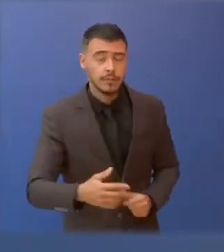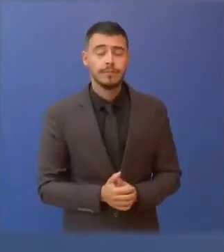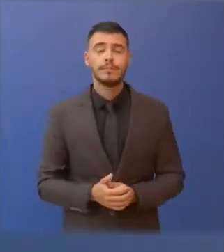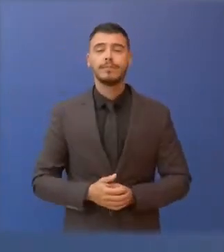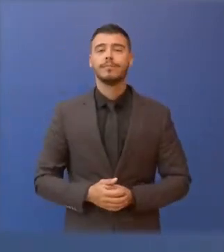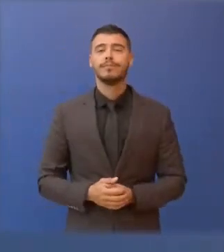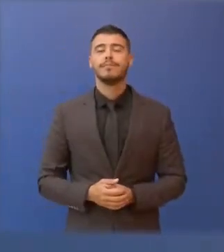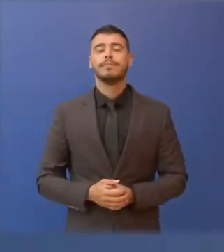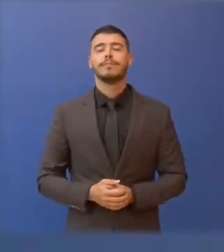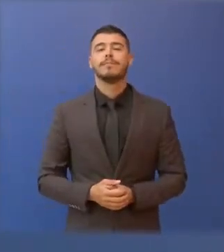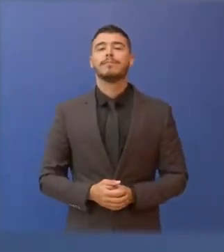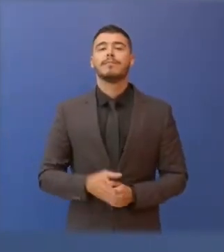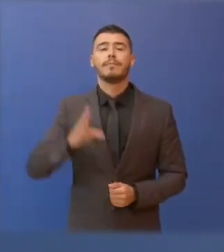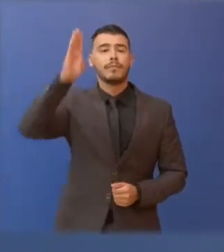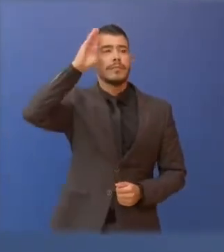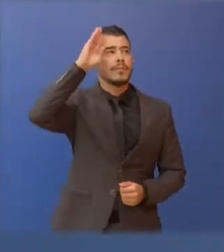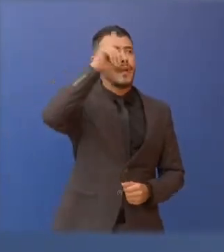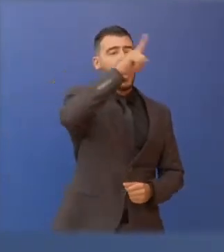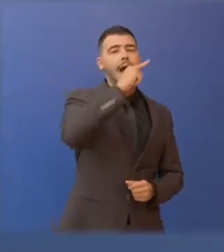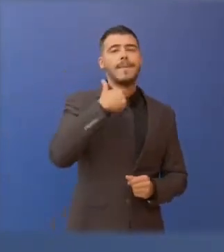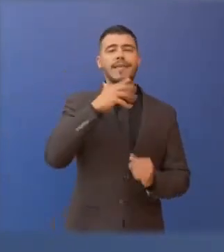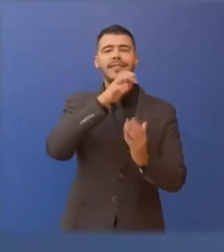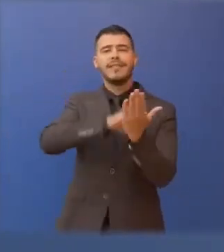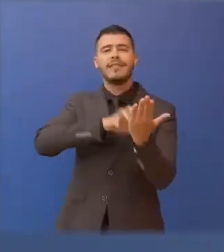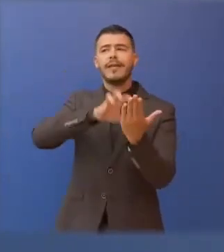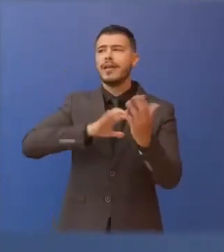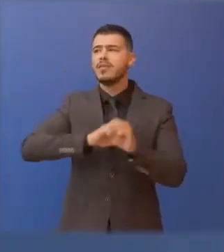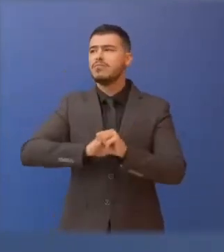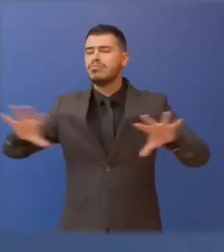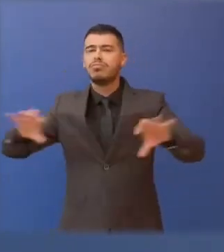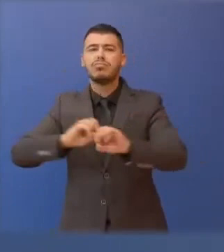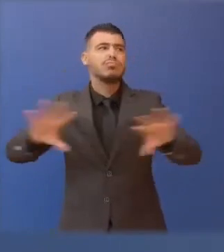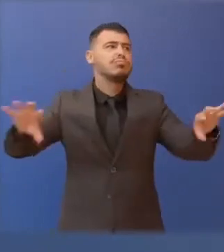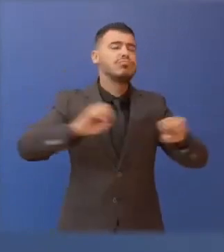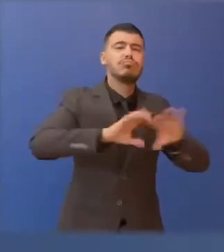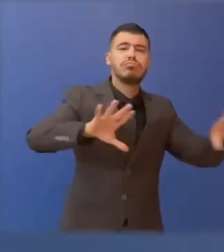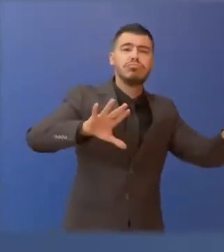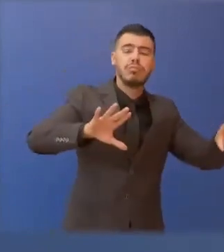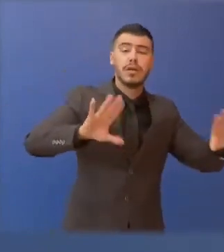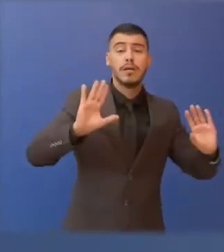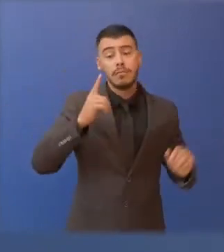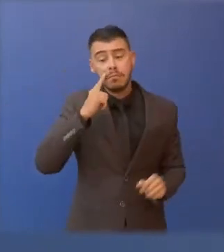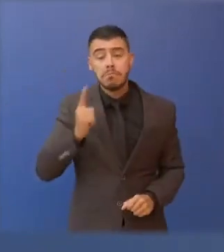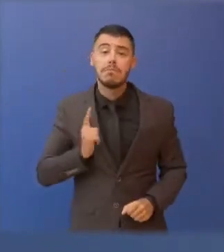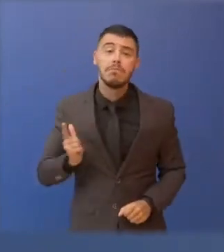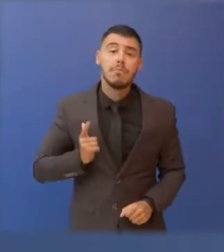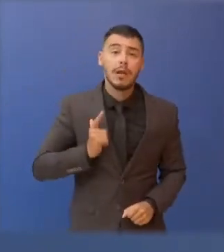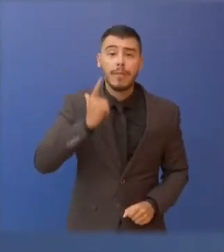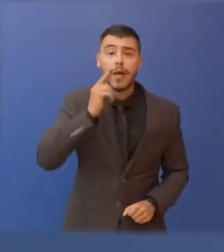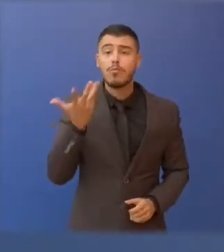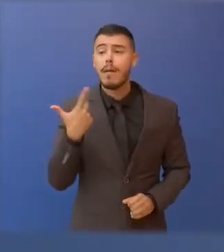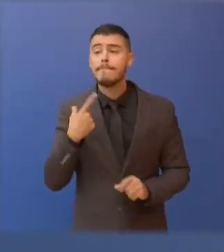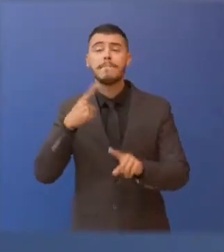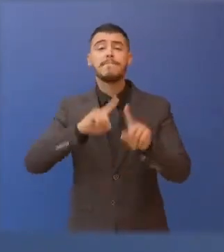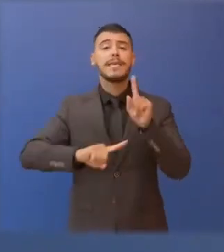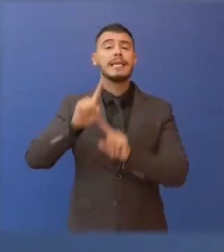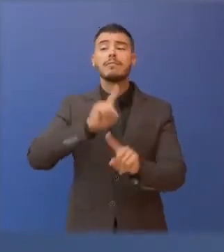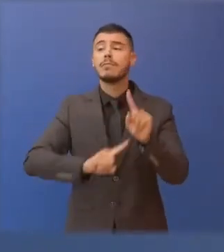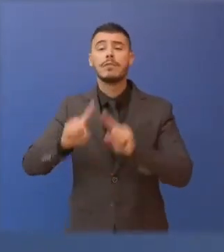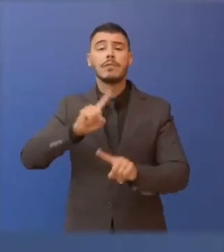είναι αυτά που δημοσιεύονται στις ΗΠΑ και αν υπήρχαν κάποιοι που χρηματοδότησαν ελληνικά πολιτικά κόμματα εδώ.